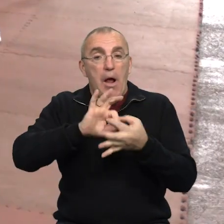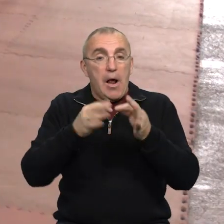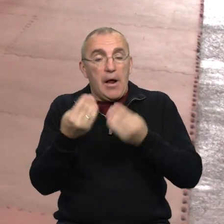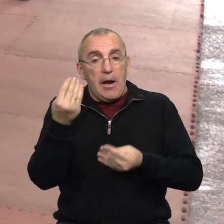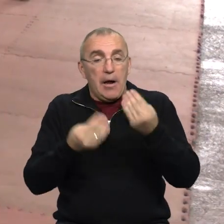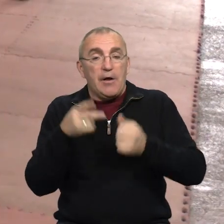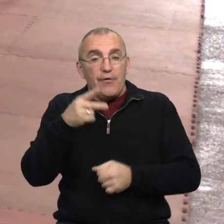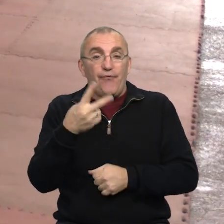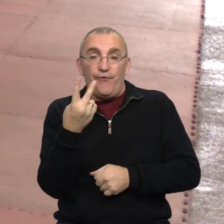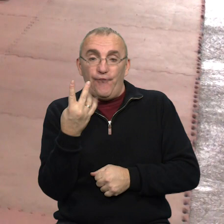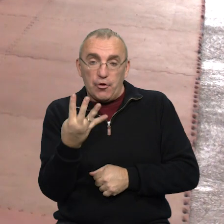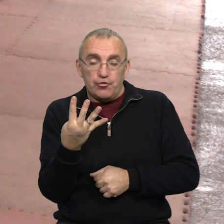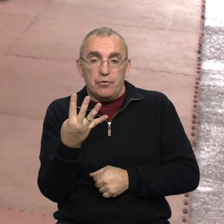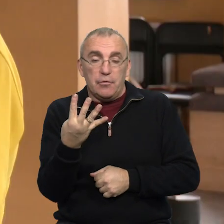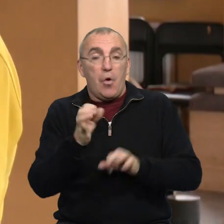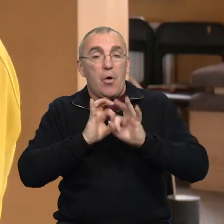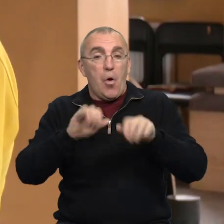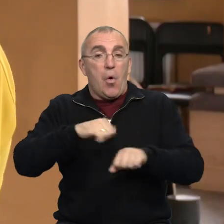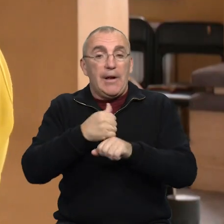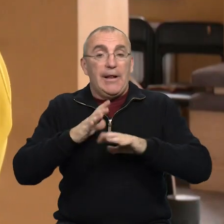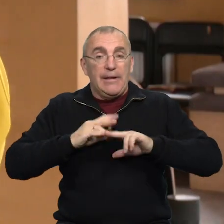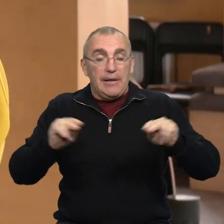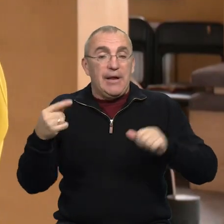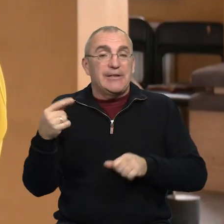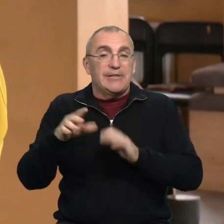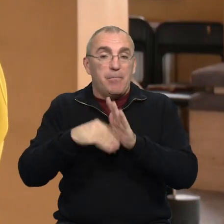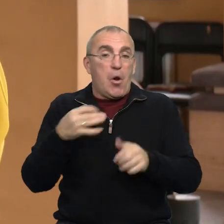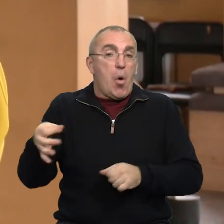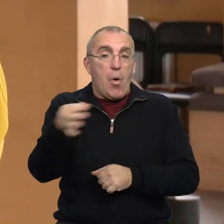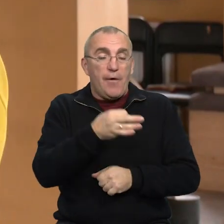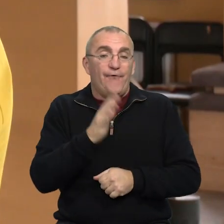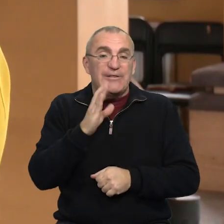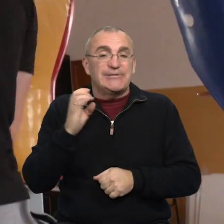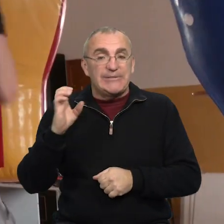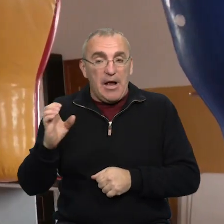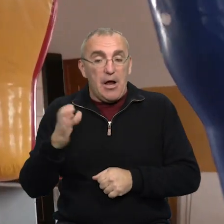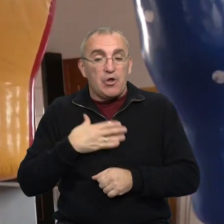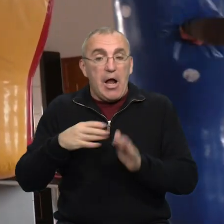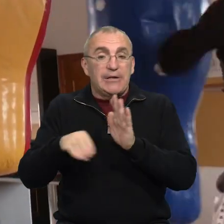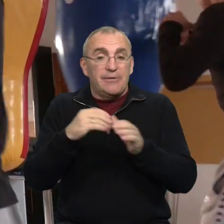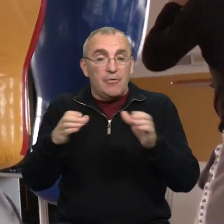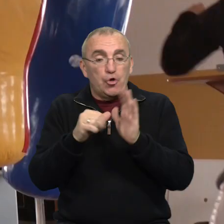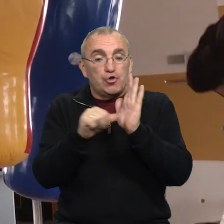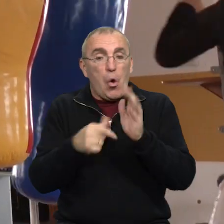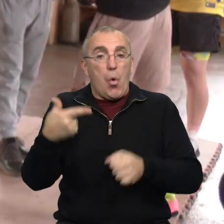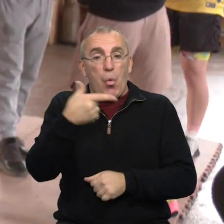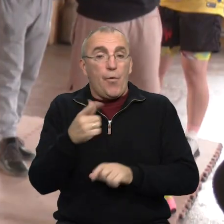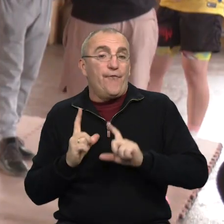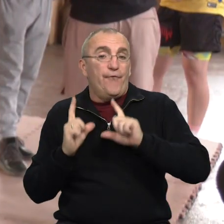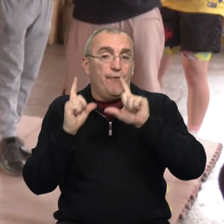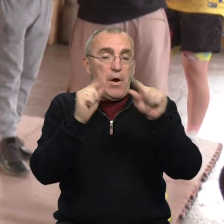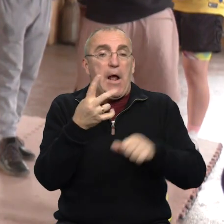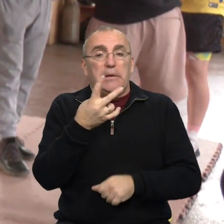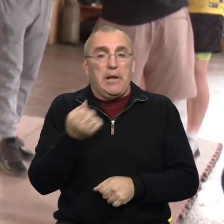до Олімпійських ігор 2024-го, розповів головний тренер збірної області Віктор Саласенко. Наша збірна 6 грудня від